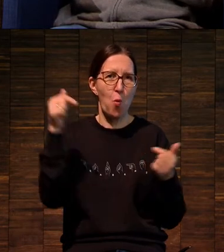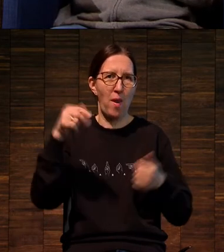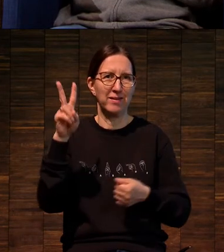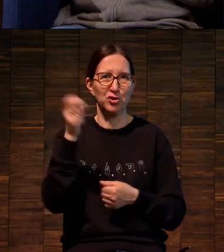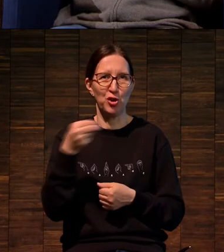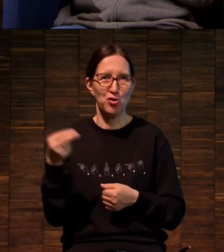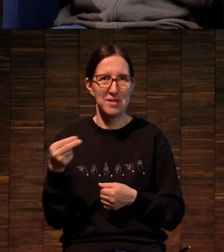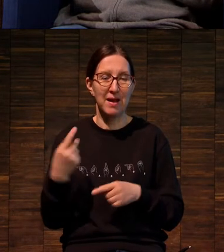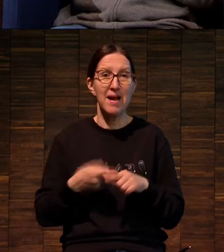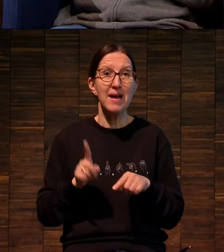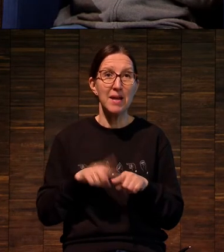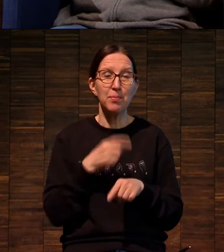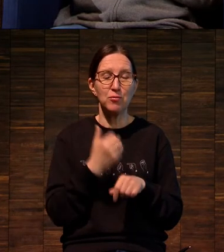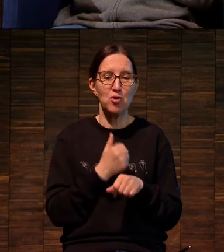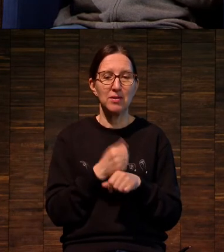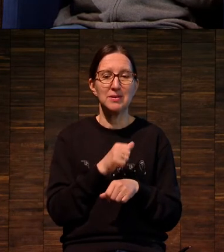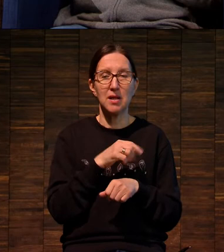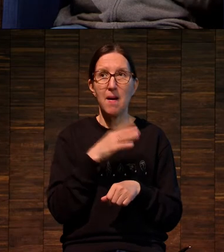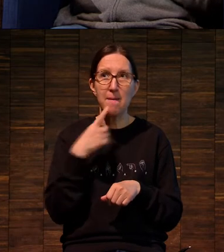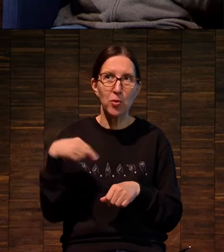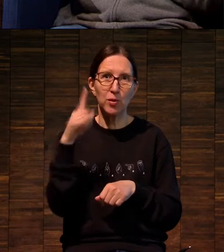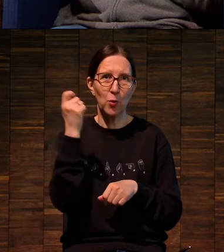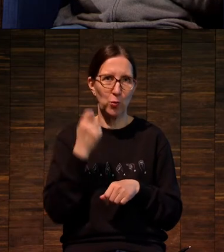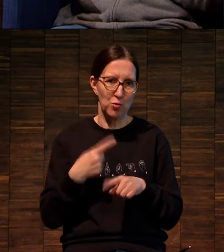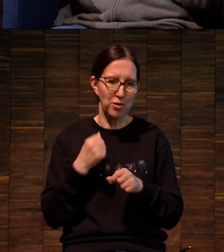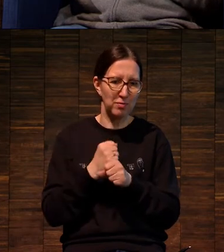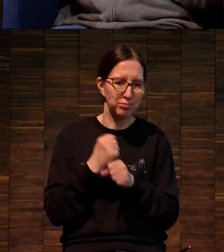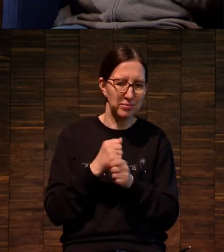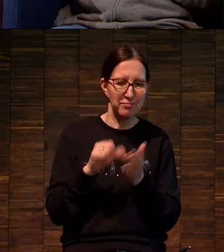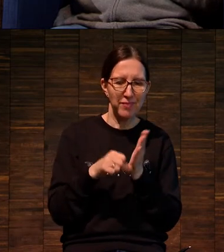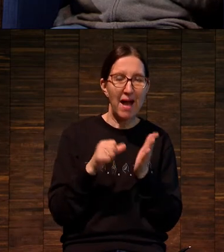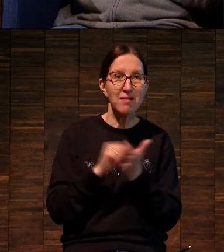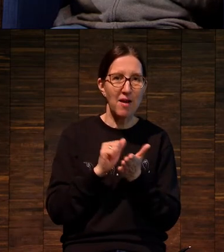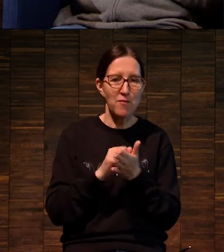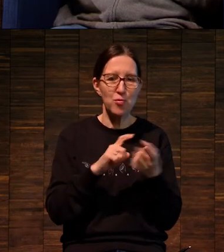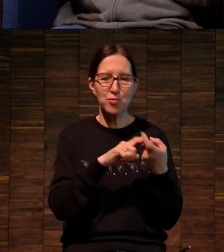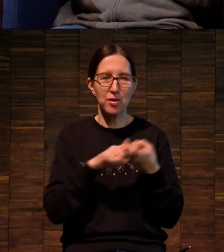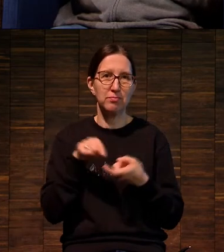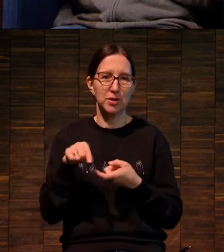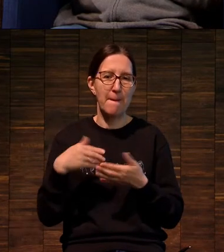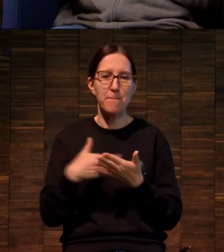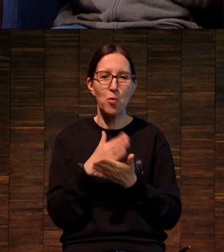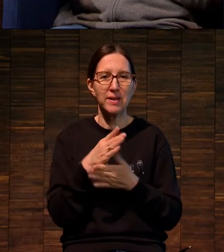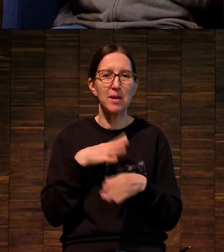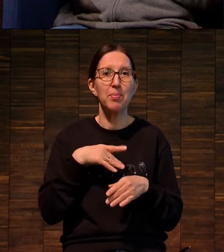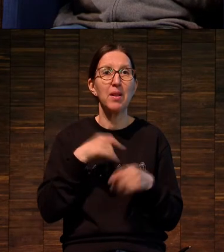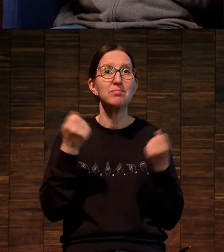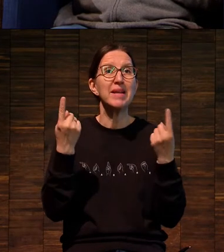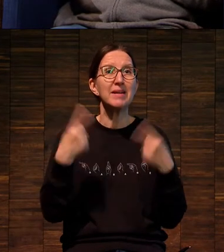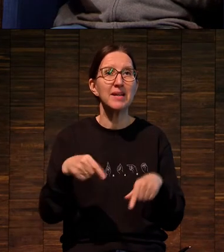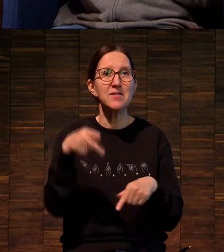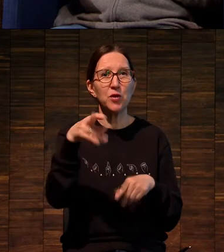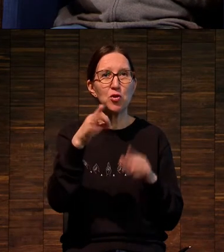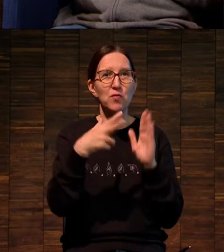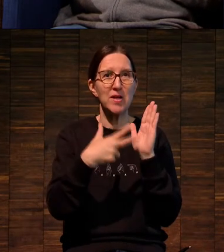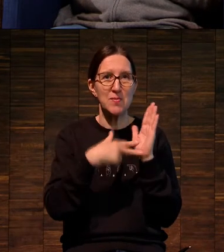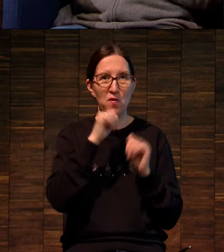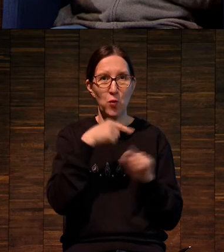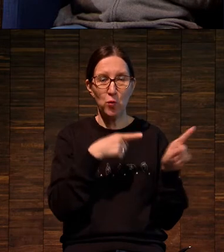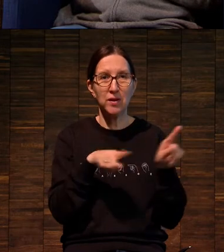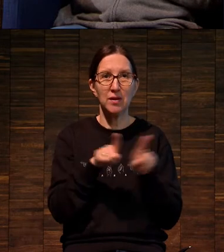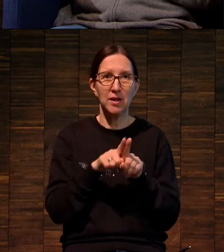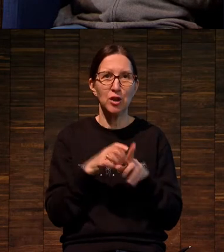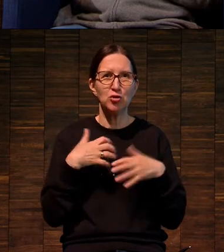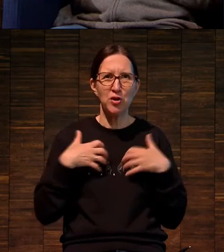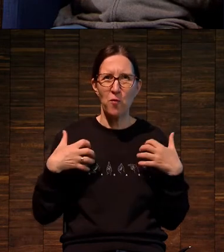политическому жесту, которая посвящена кризису восьмого года. Здесь изображено